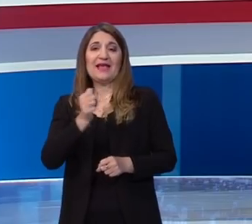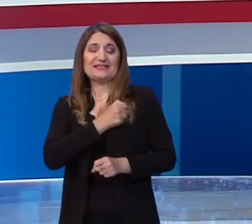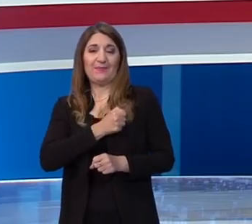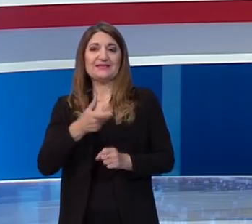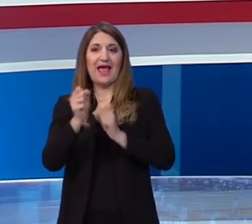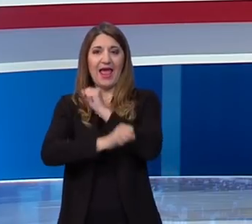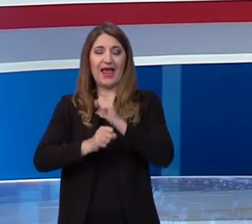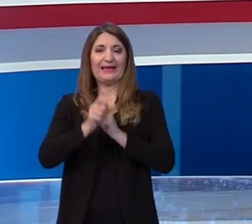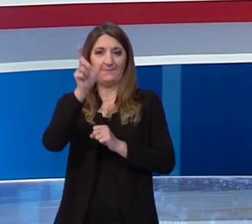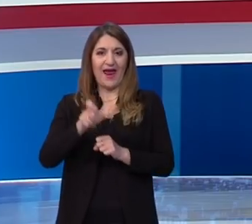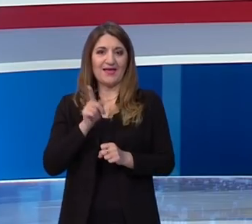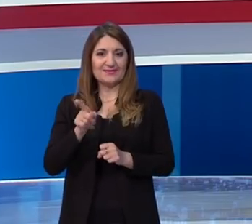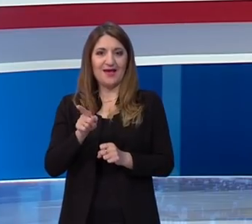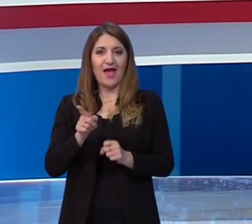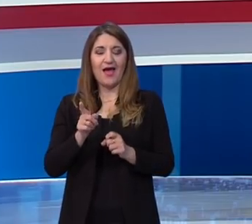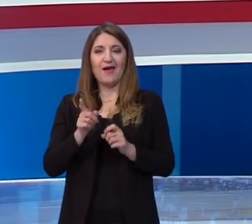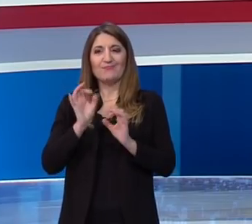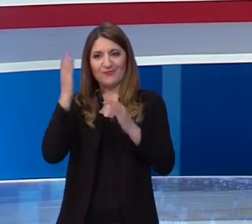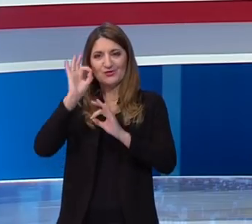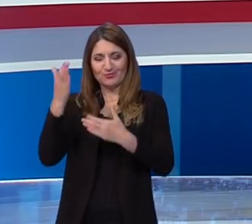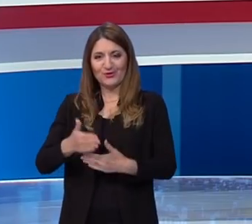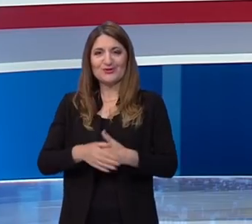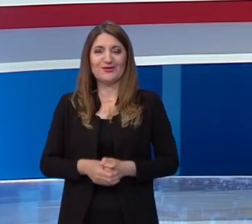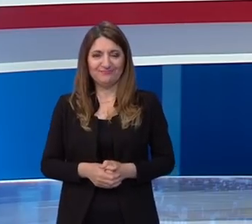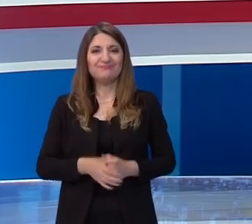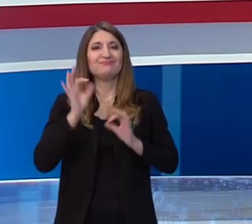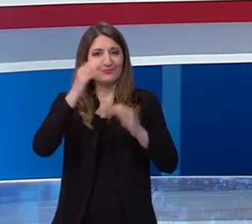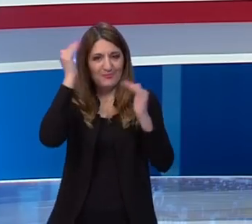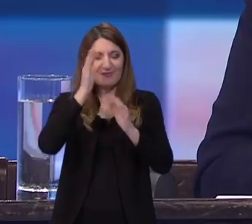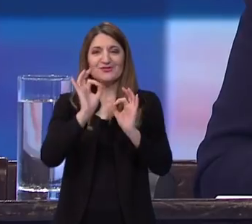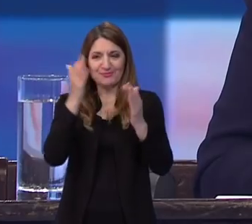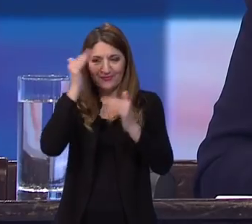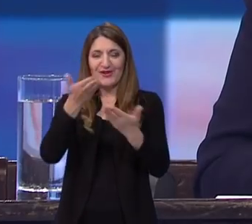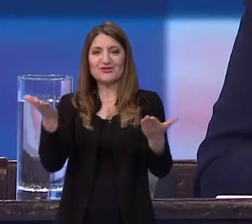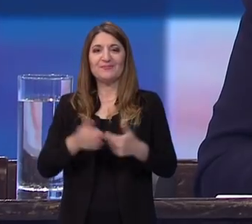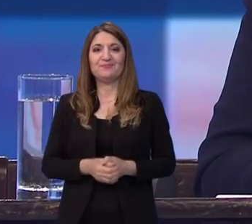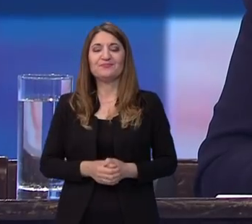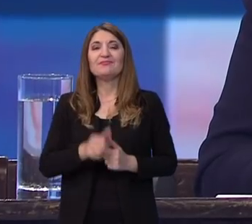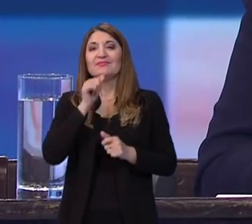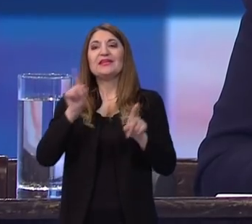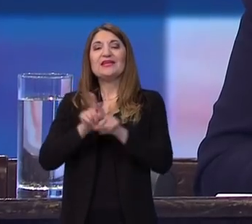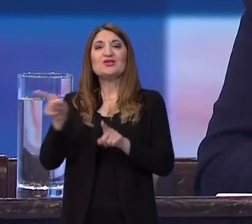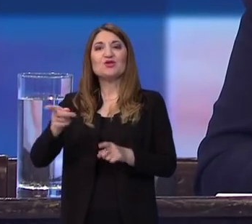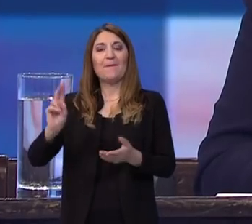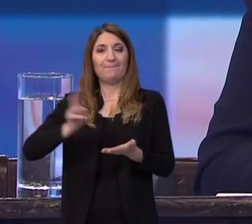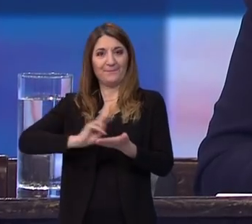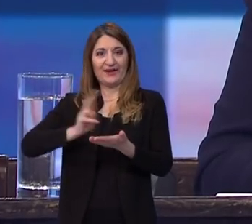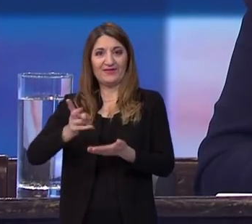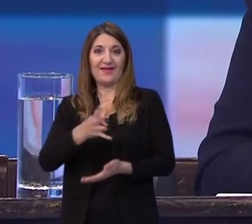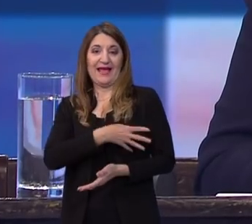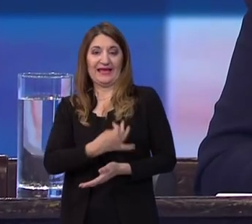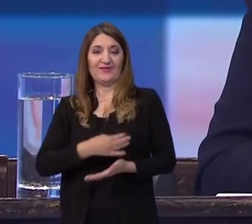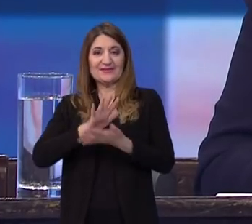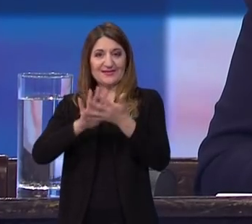Marulića. Good morning. Good morning. Good morning. And with us is translator of